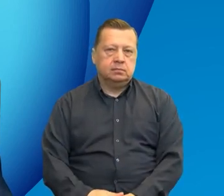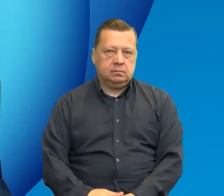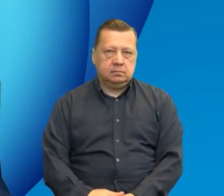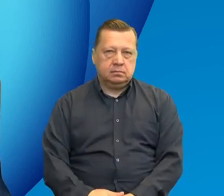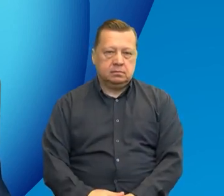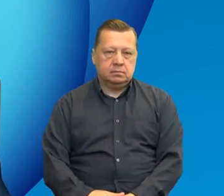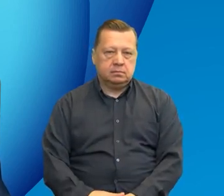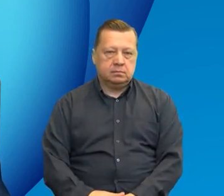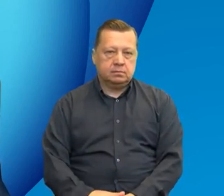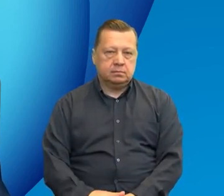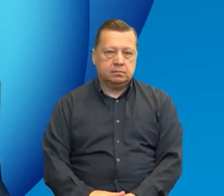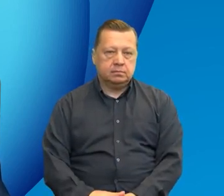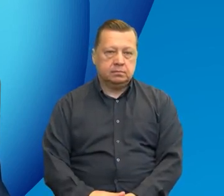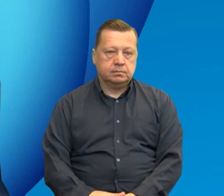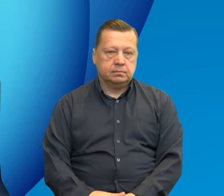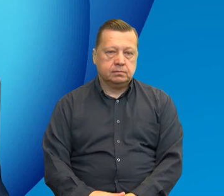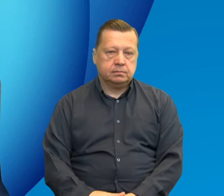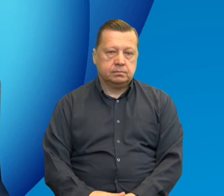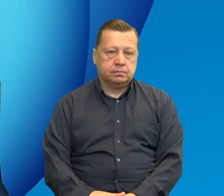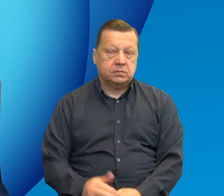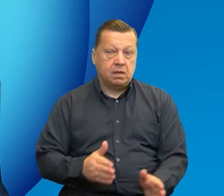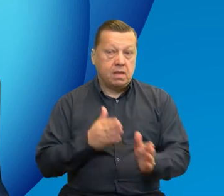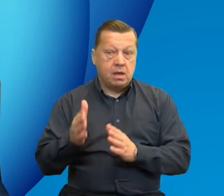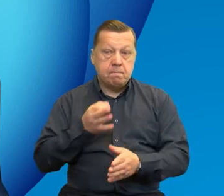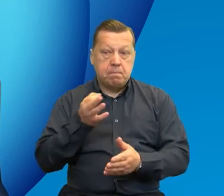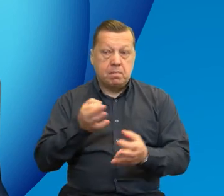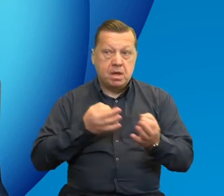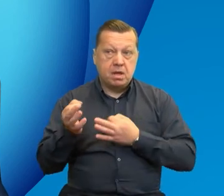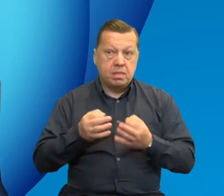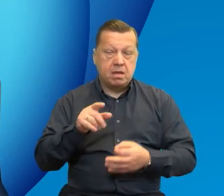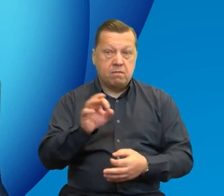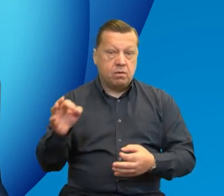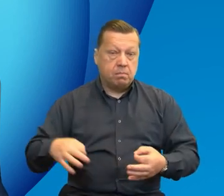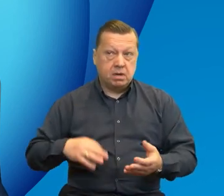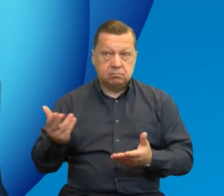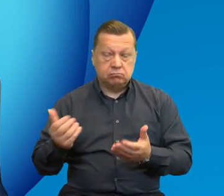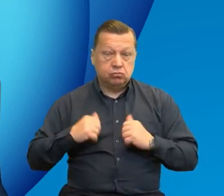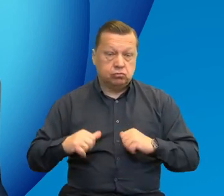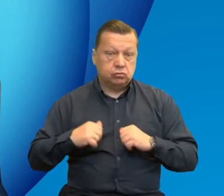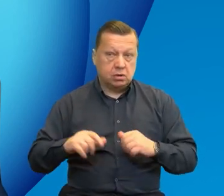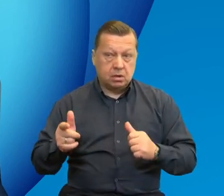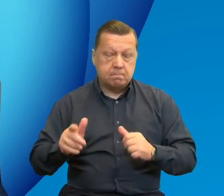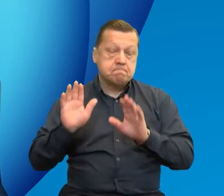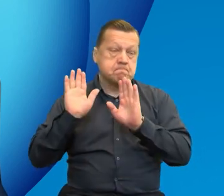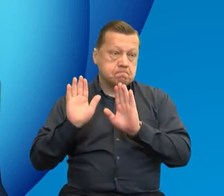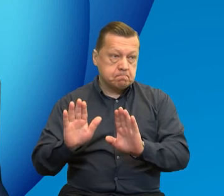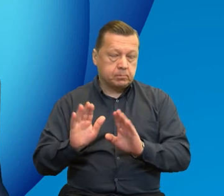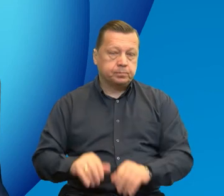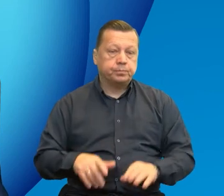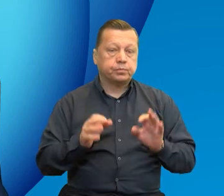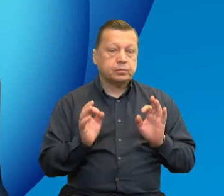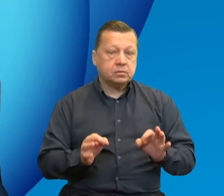W oczekiwaniu na Państwa kolejne pytania, myślę, że przyszedł czas na rozstrzygnięcie